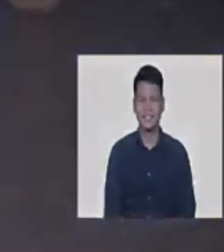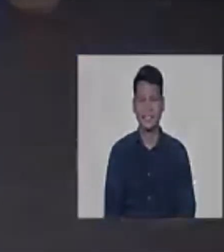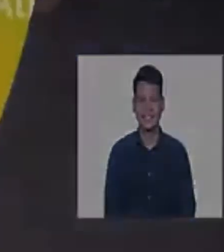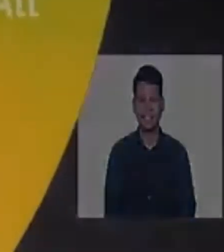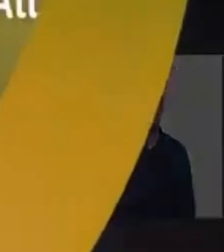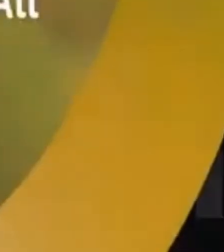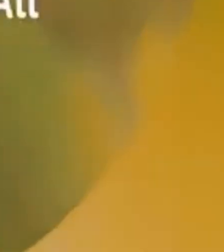amen Thank